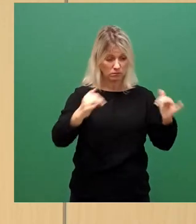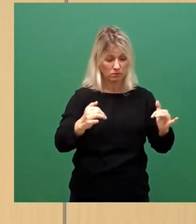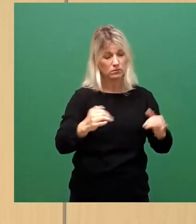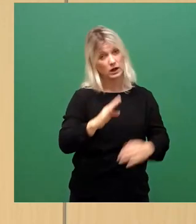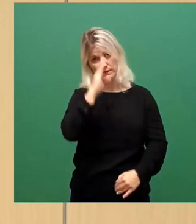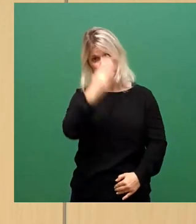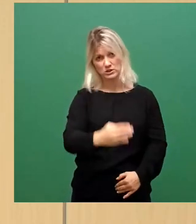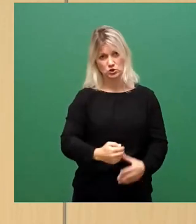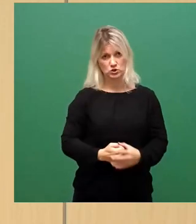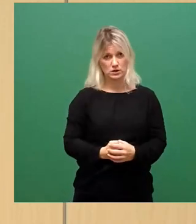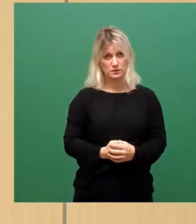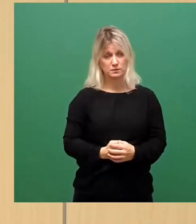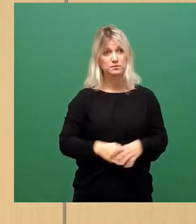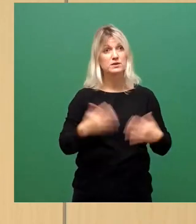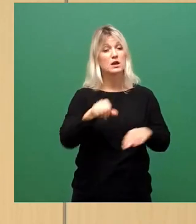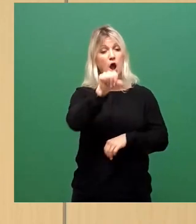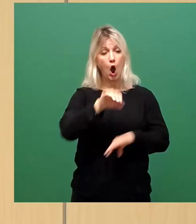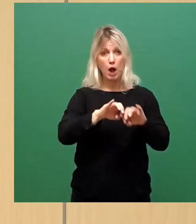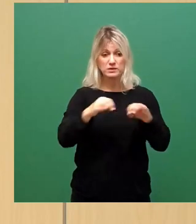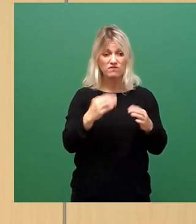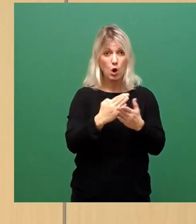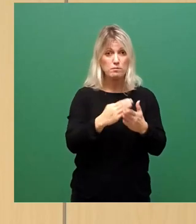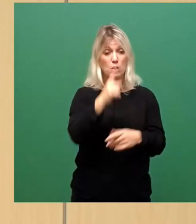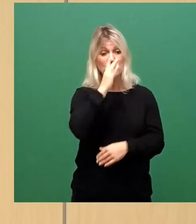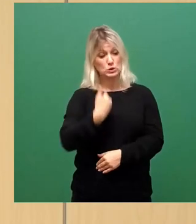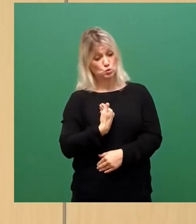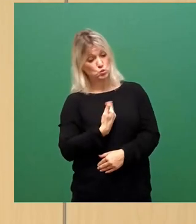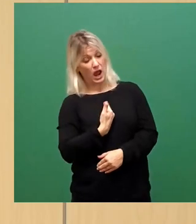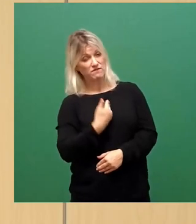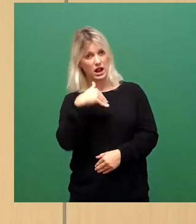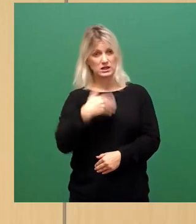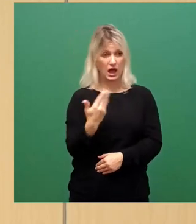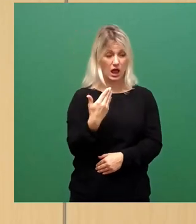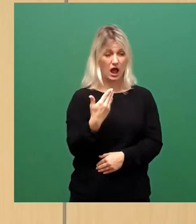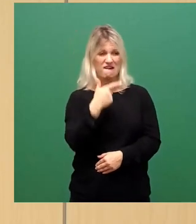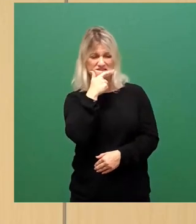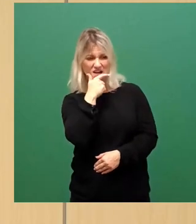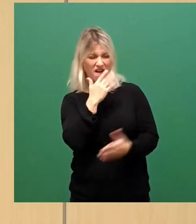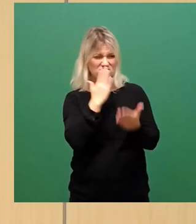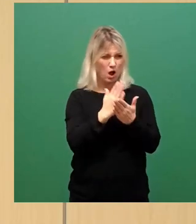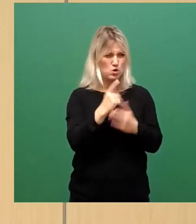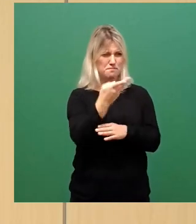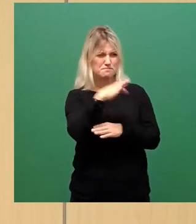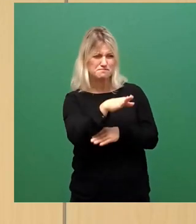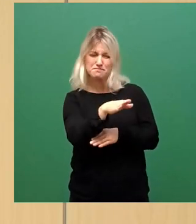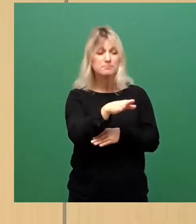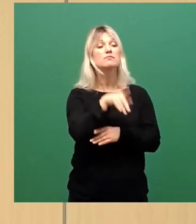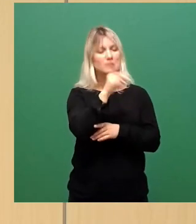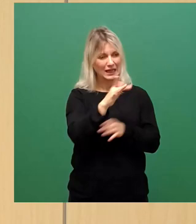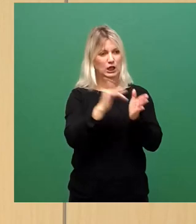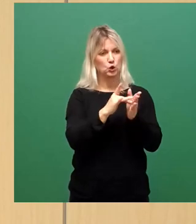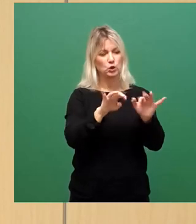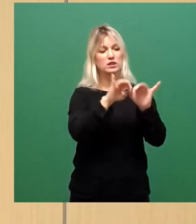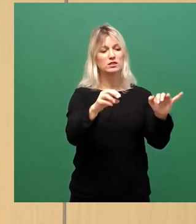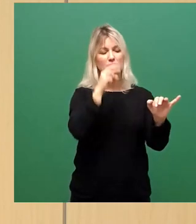Obduktion dient dazu, in Zweifelsfällen, wenn nicht zweifelfrei festgestellt werden kann, woran er gestorben ist, dann obduziere ich. Und dann muss ich